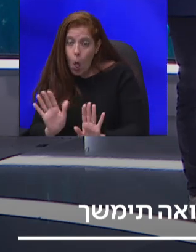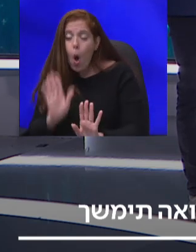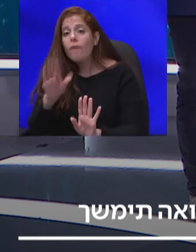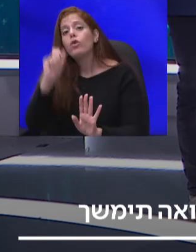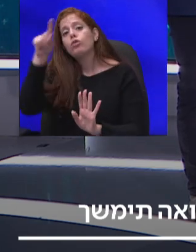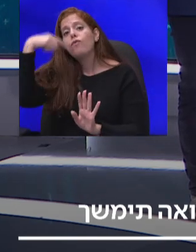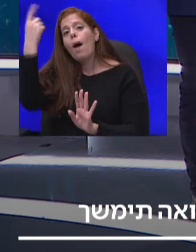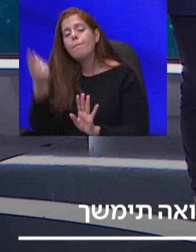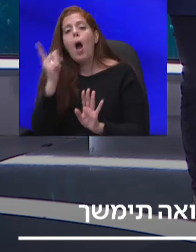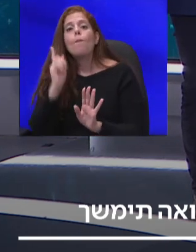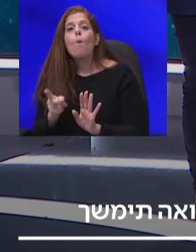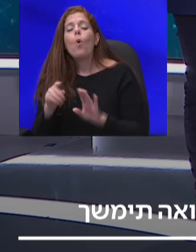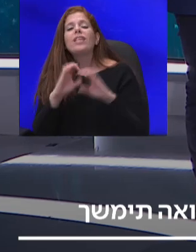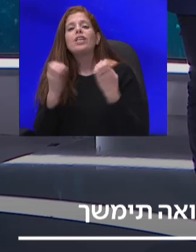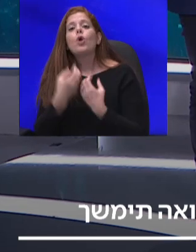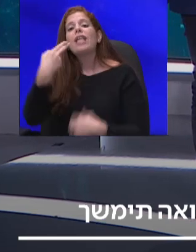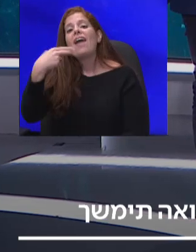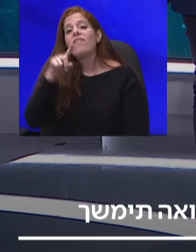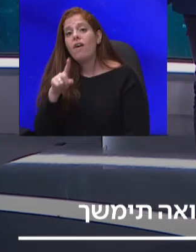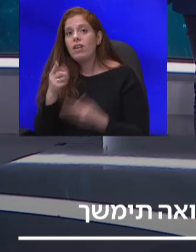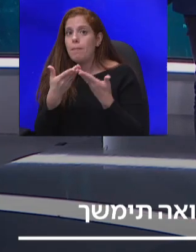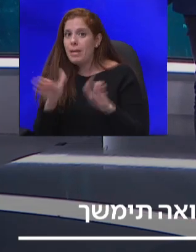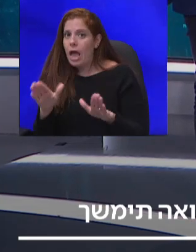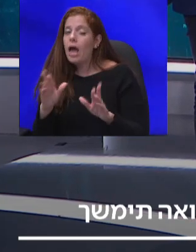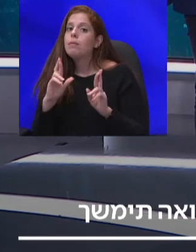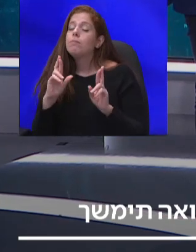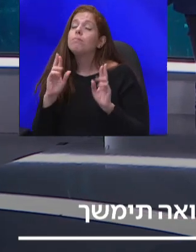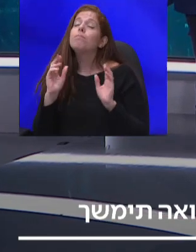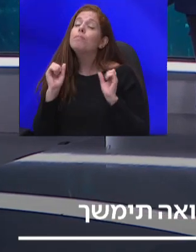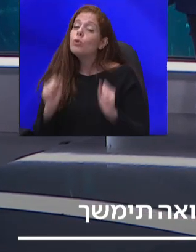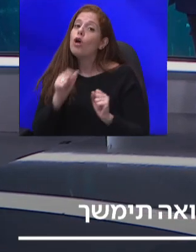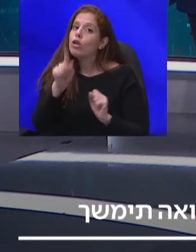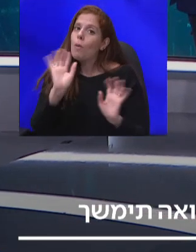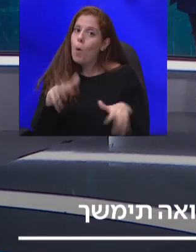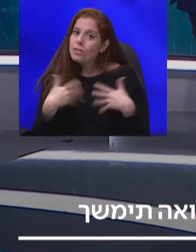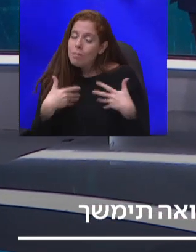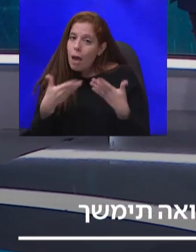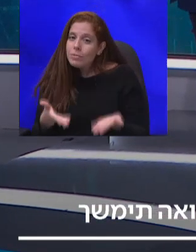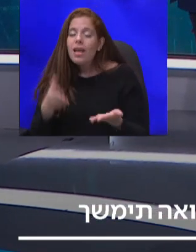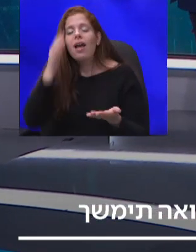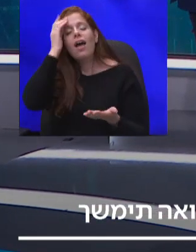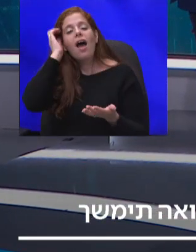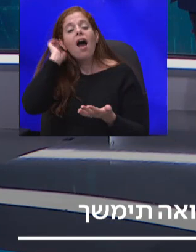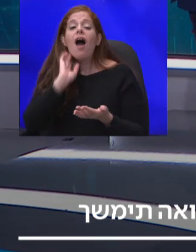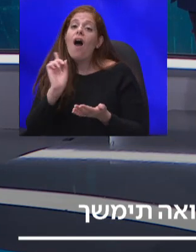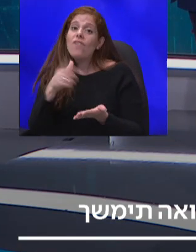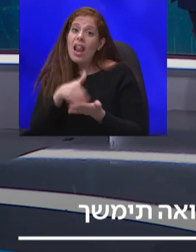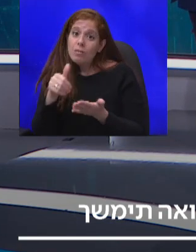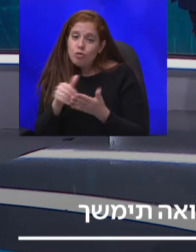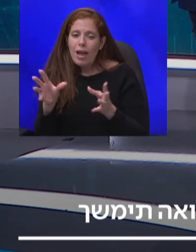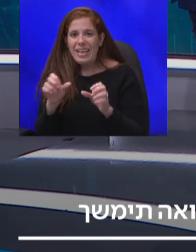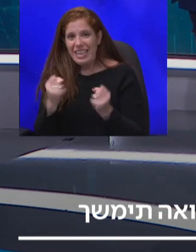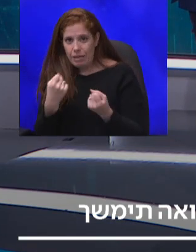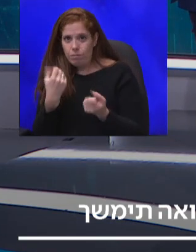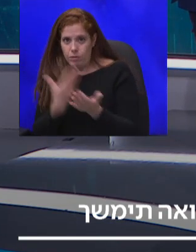כיתות היו ווו, ואני בטוחה שזה מאוד משמח אותך, אבל ההמשך, אם נתוני התחלואה יעלו, אז יהיה